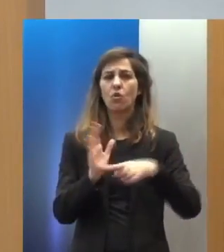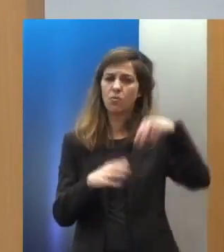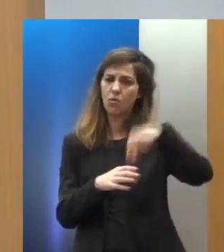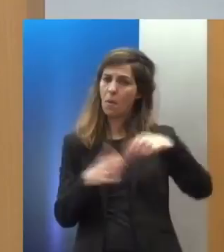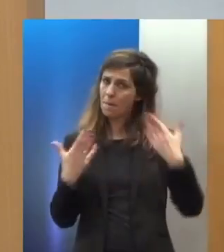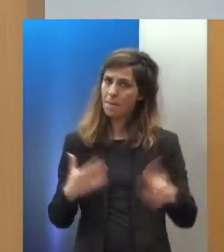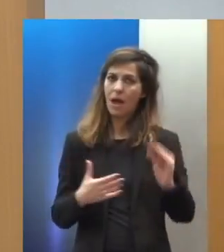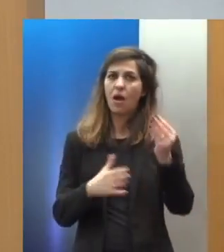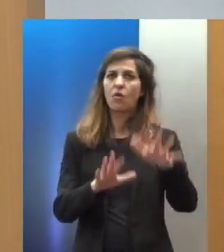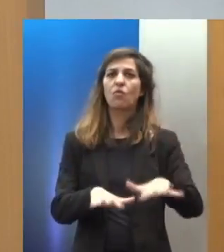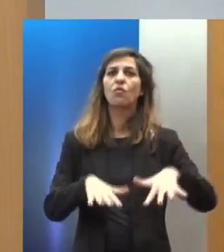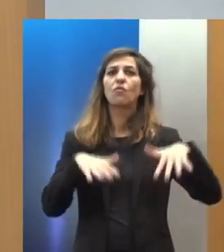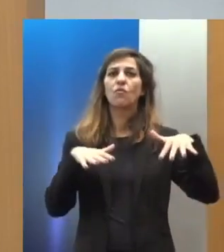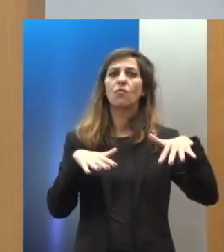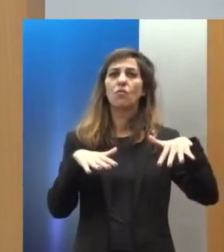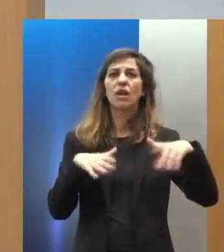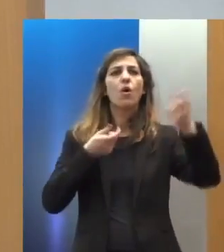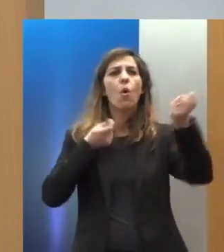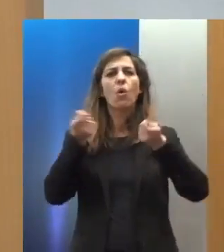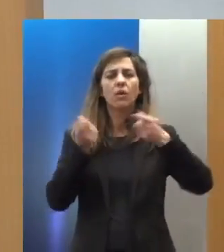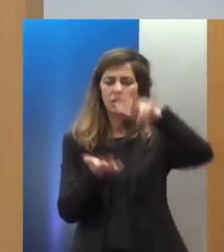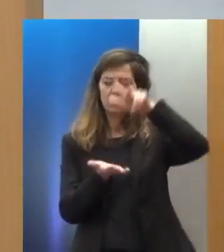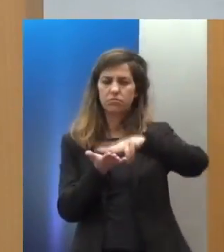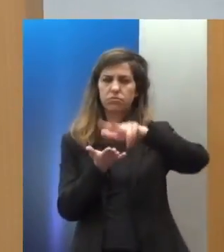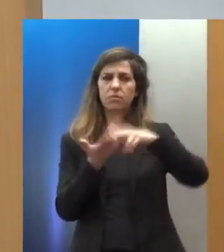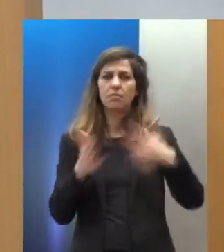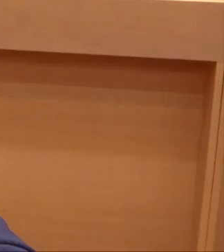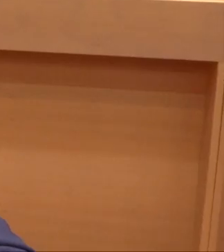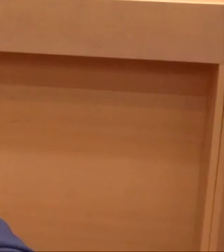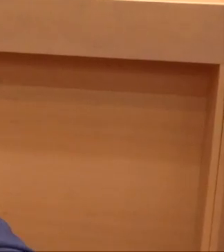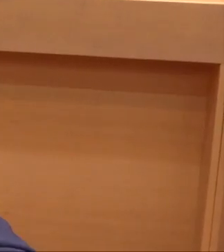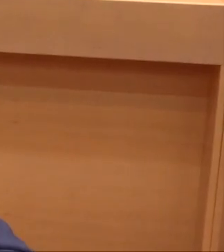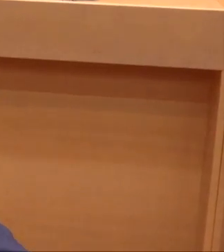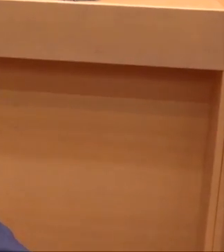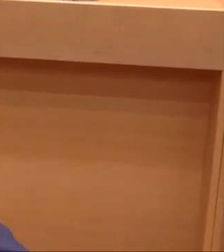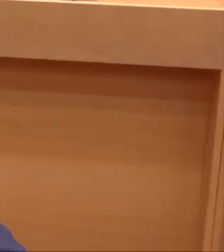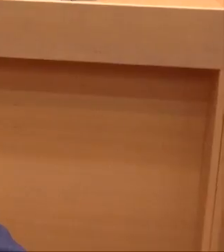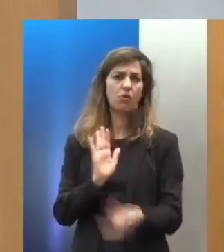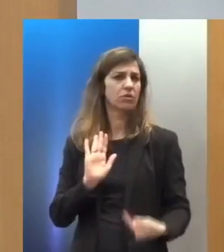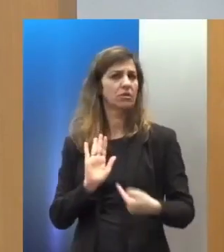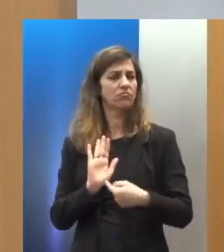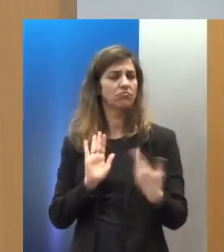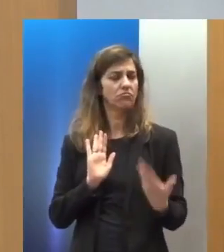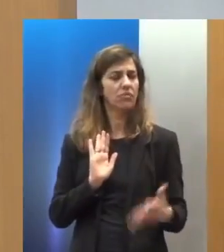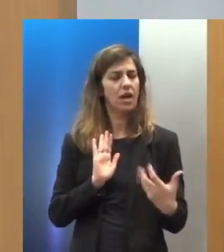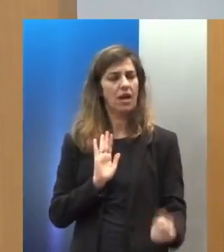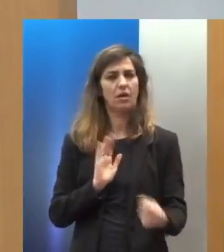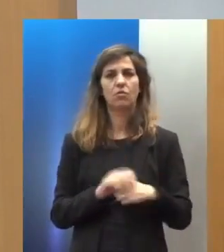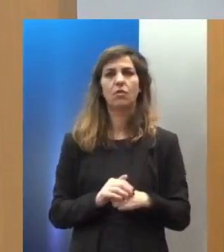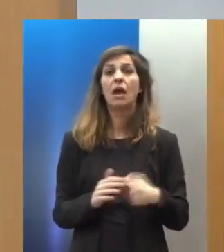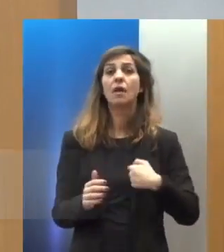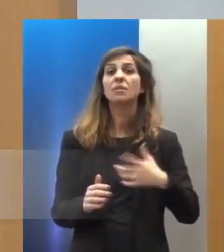από τη Βουλή και την κύρωση των σχετικών οδηγιών για τις διακρίσεις στην εργασία. Υποστηρίζουμε την καθολικότητα, το